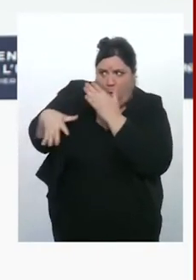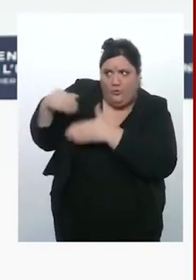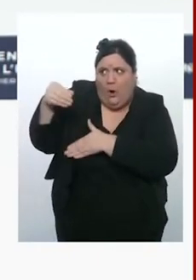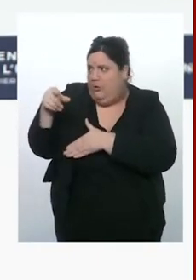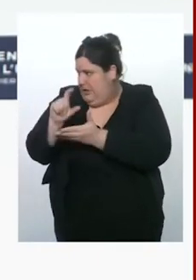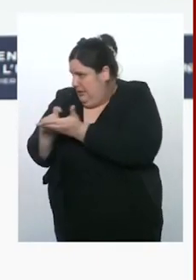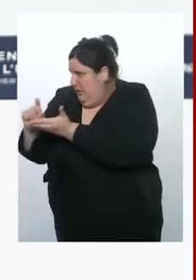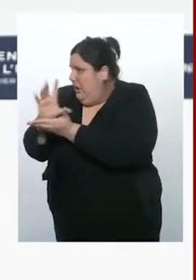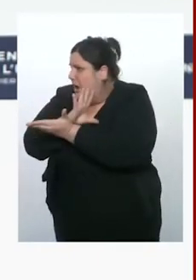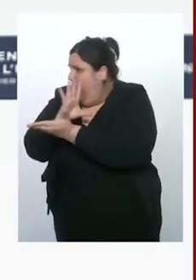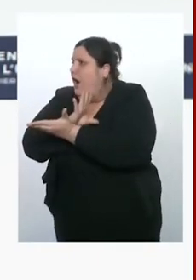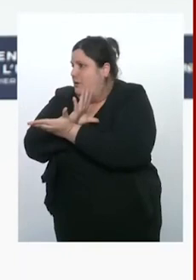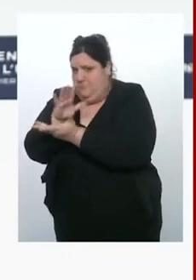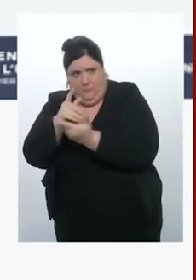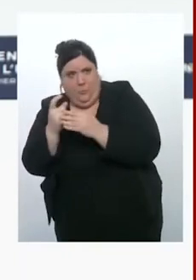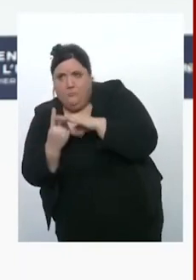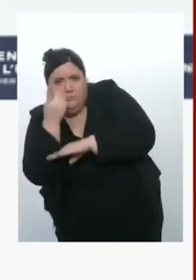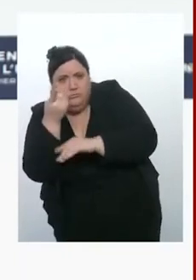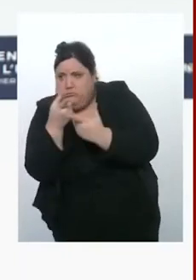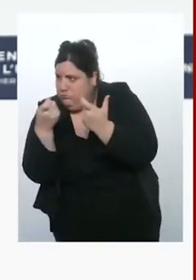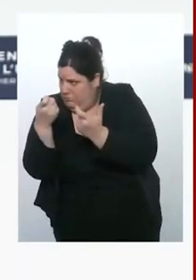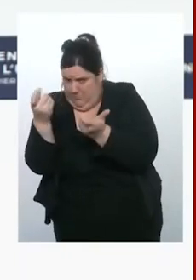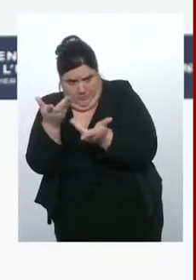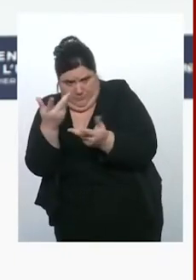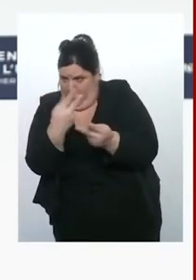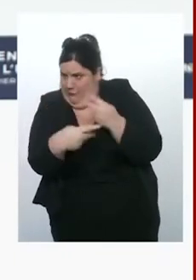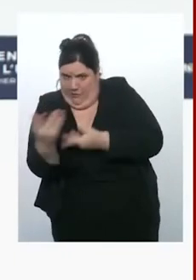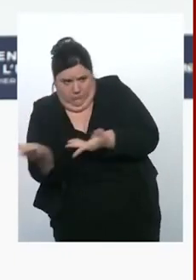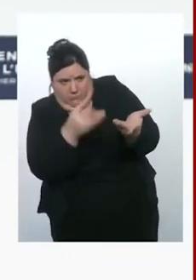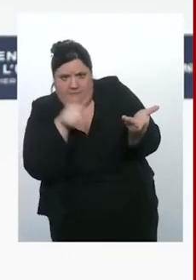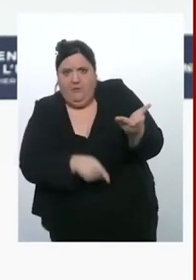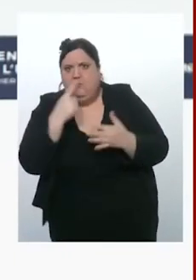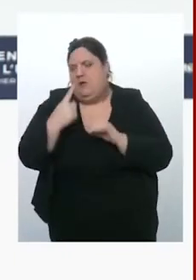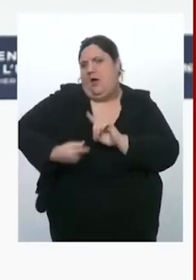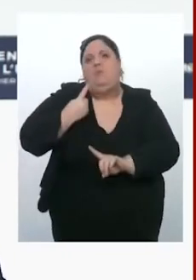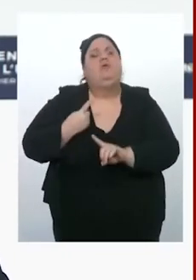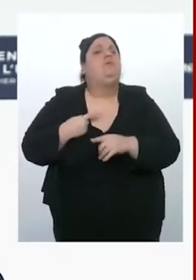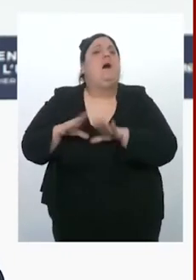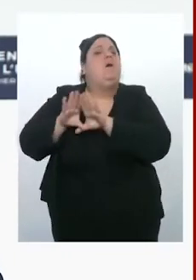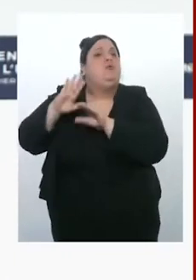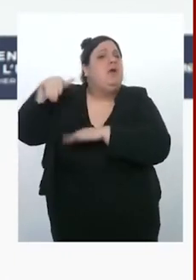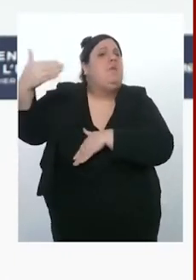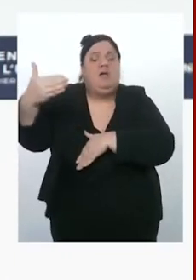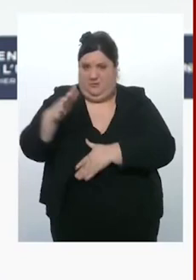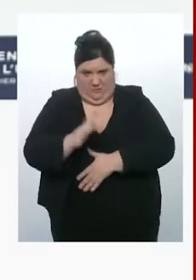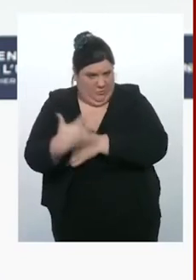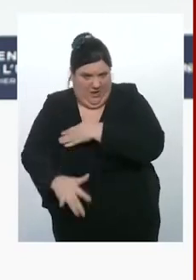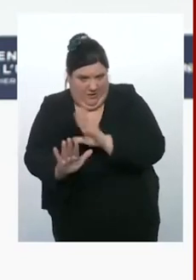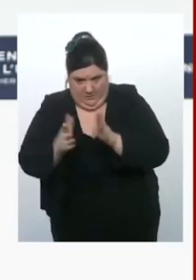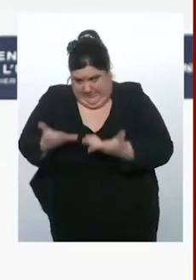'est ça, à très court terme. Il que ce soit des munitions qui soient disponibles dans vos stocks. Et donc, ça, c'est le premier point. Et donc, nous mobiliserons des financements